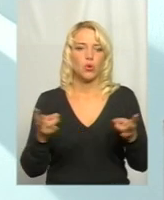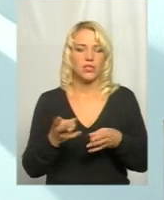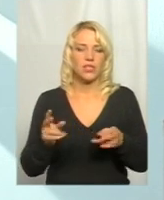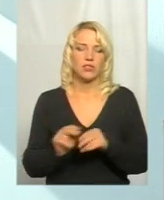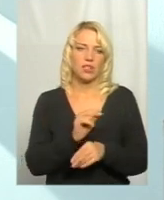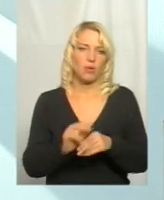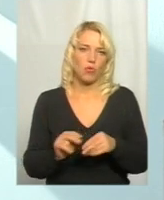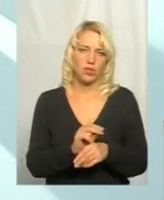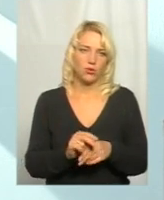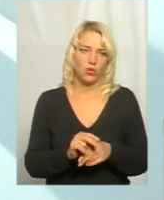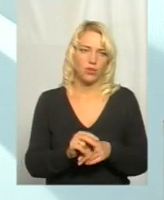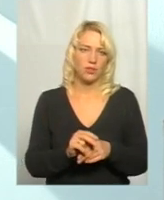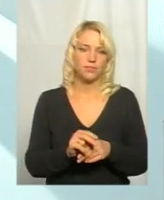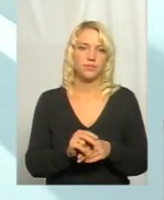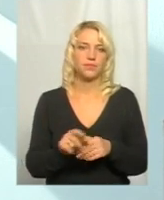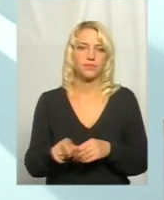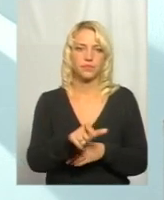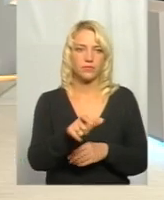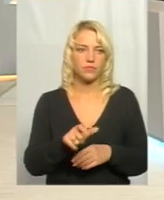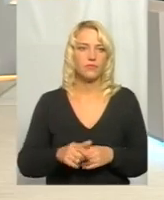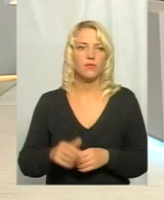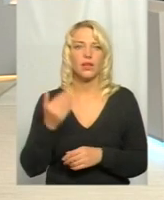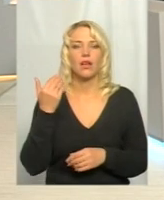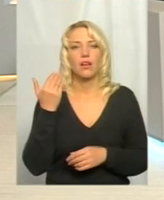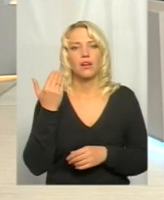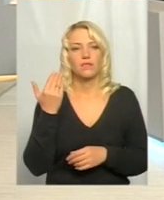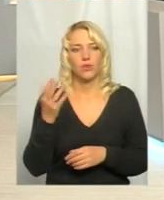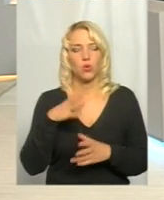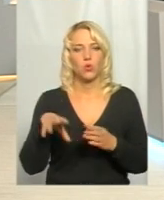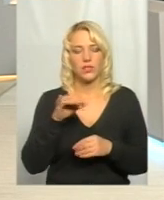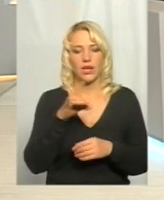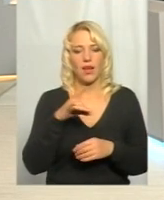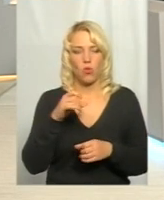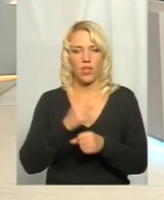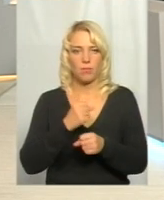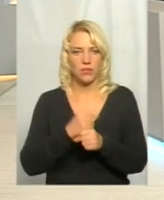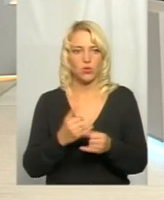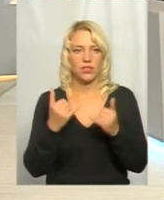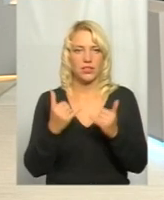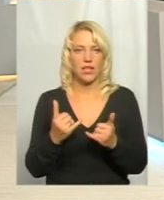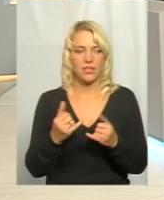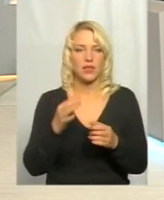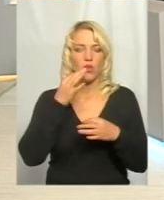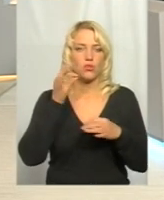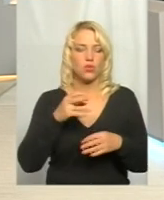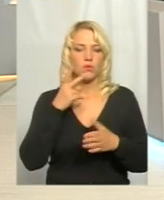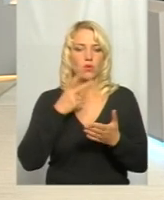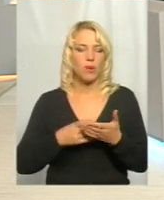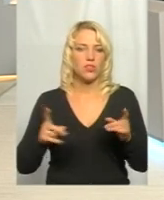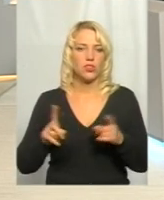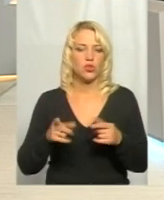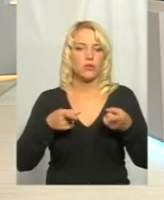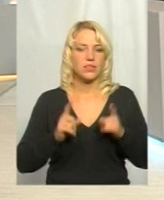ремонту даних доріг. Ви у всіх районах працюєте зараз. З досвіду бачите, що